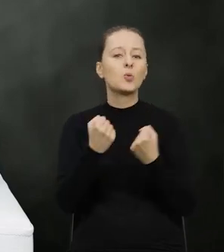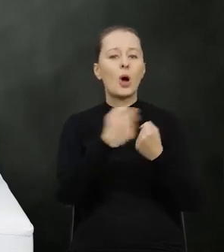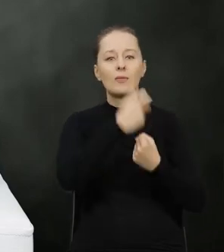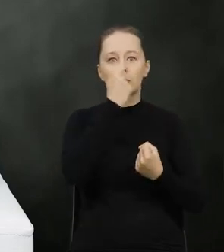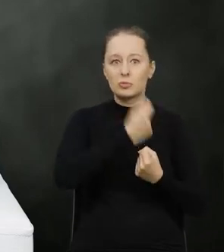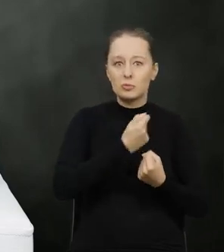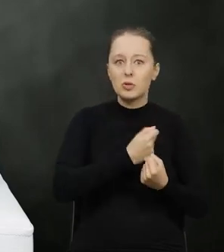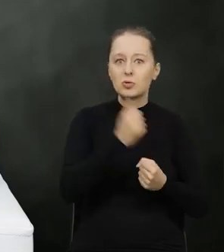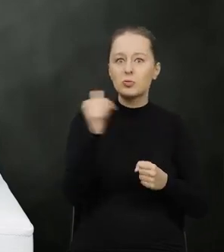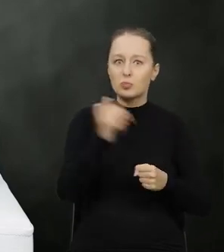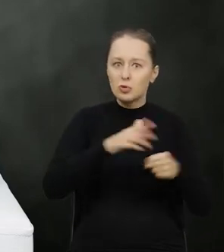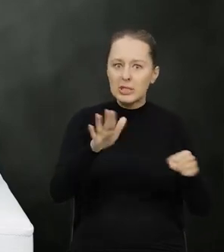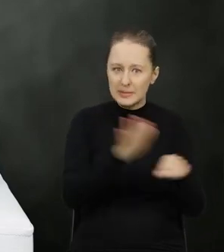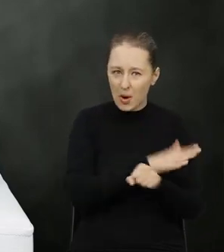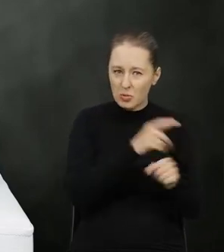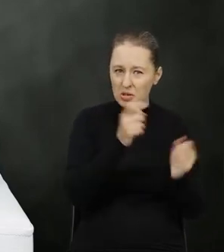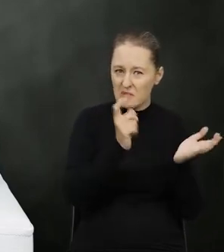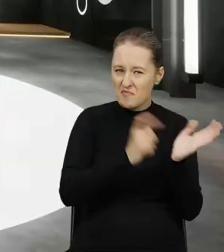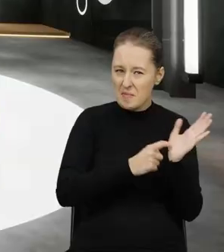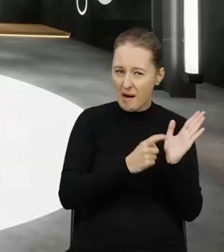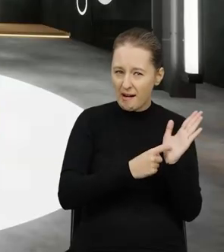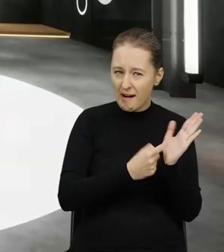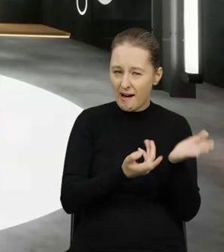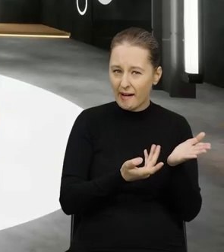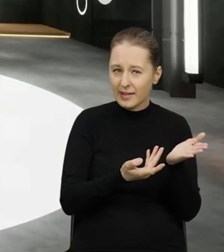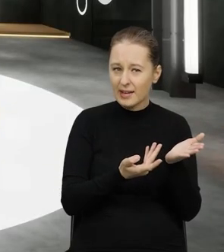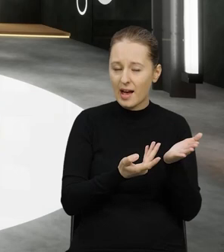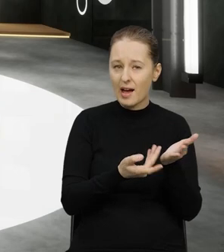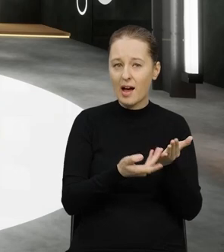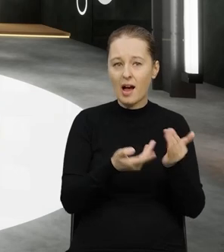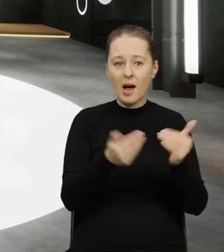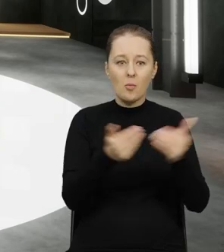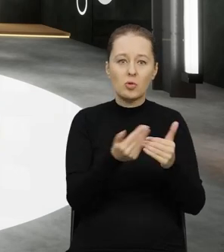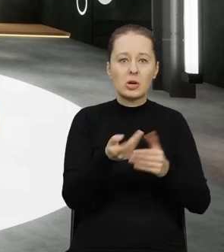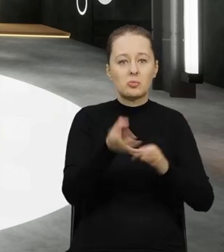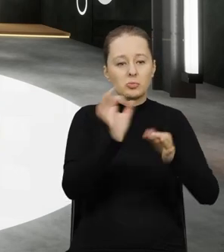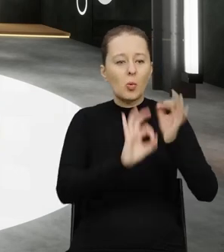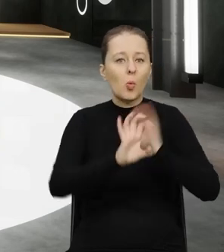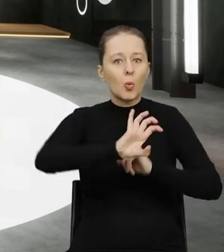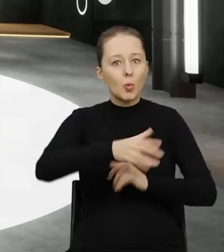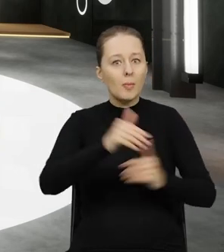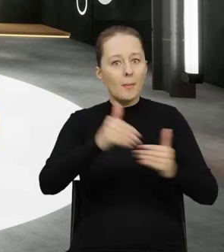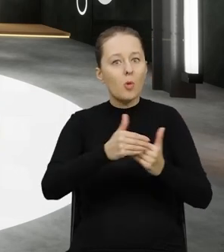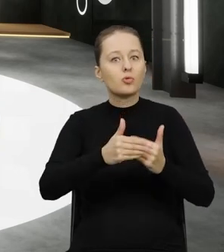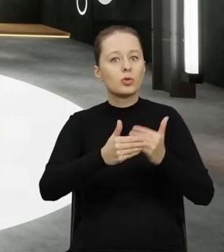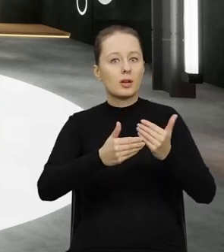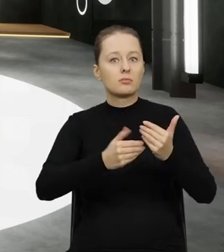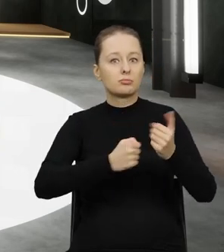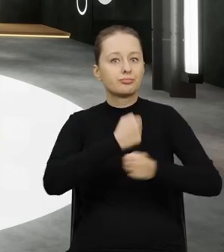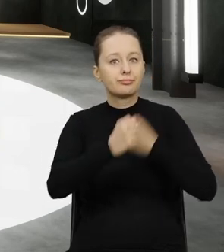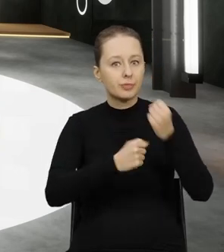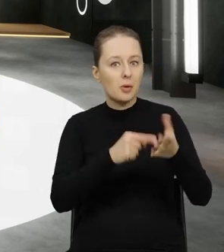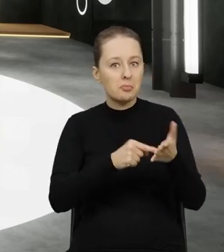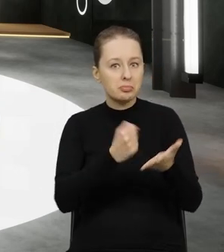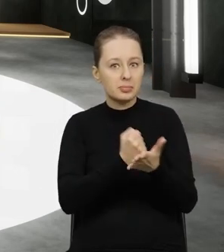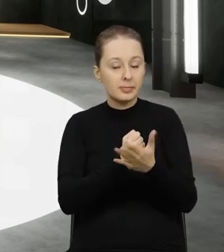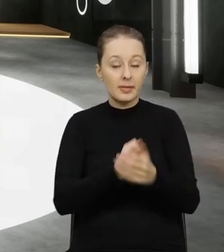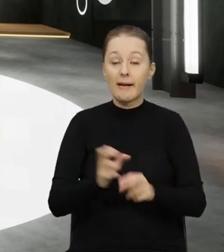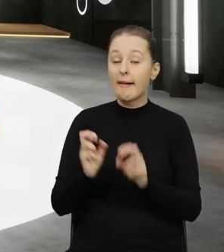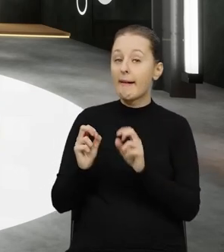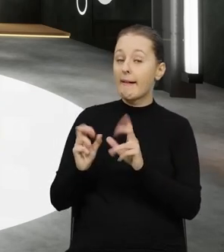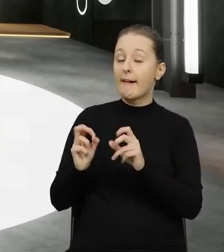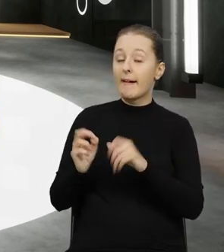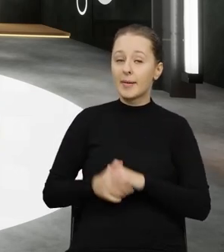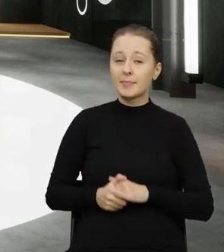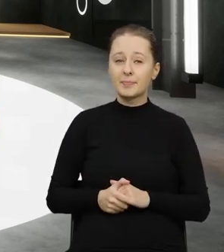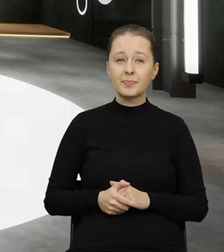spełniać jakieś szczególne wymogi? Czy też musi być jakimś określonym typem podmiotu, który taką działalność może prowadzić? Tak.